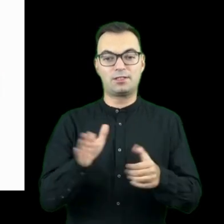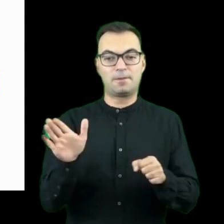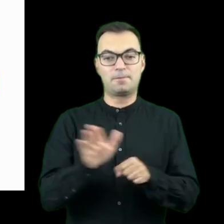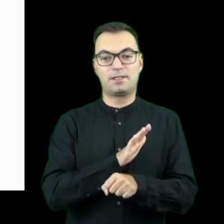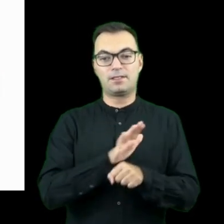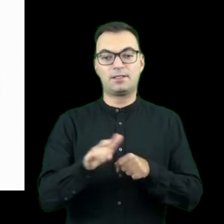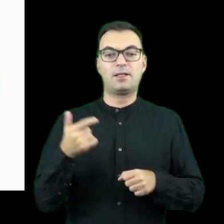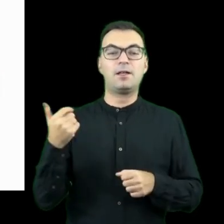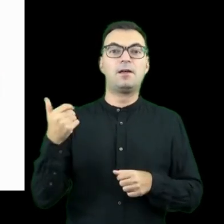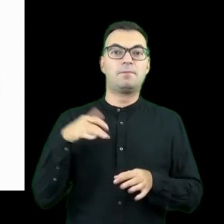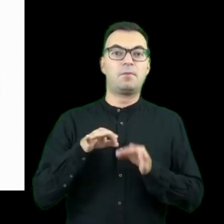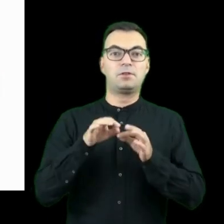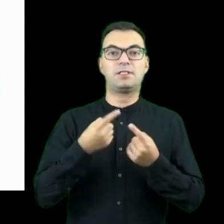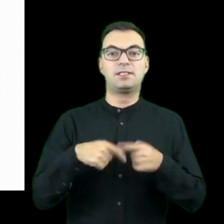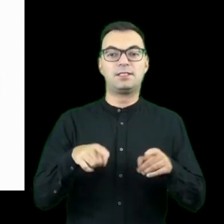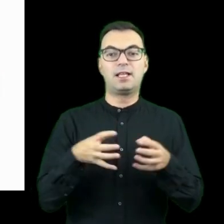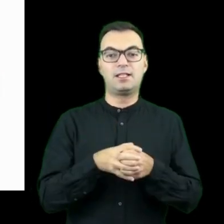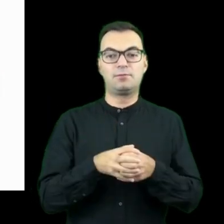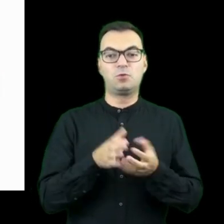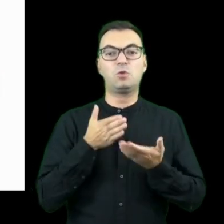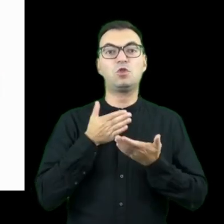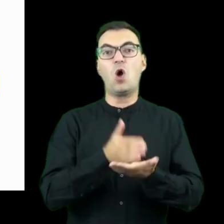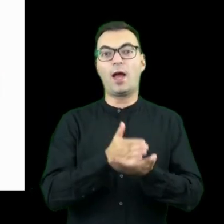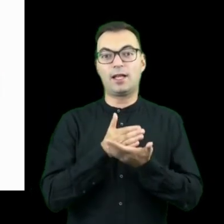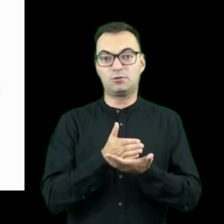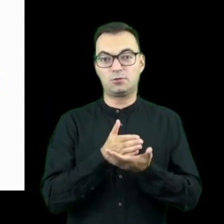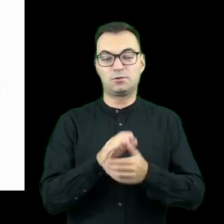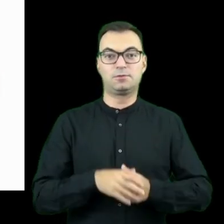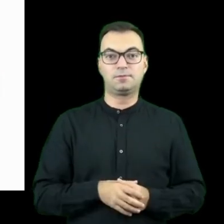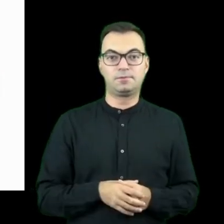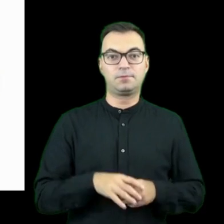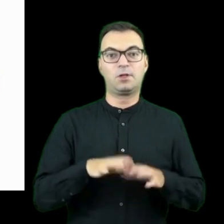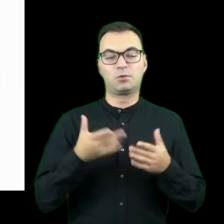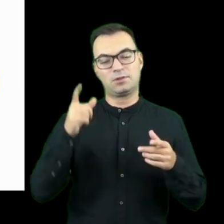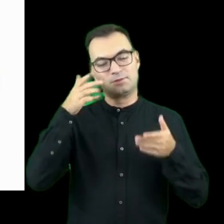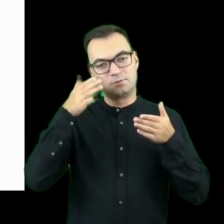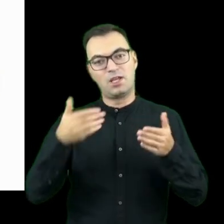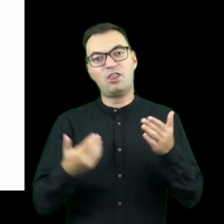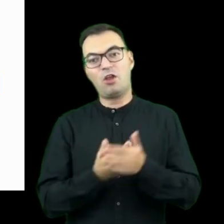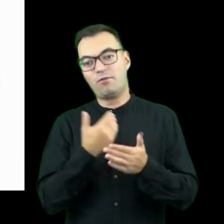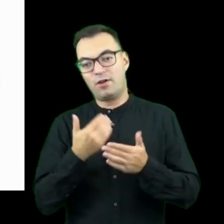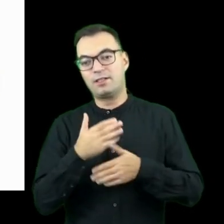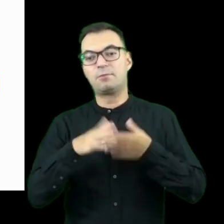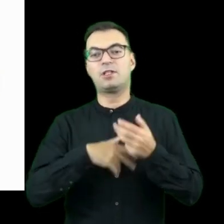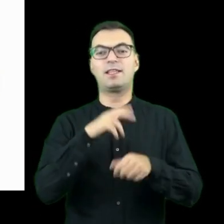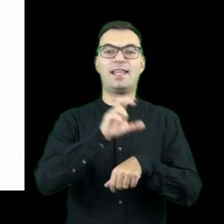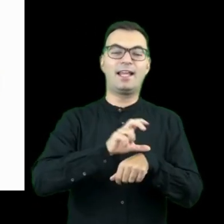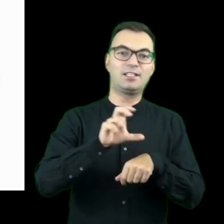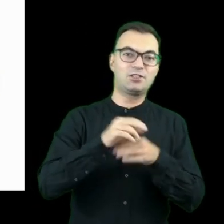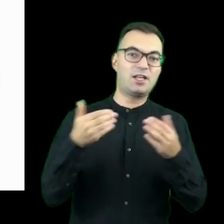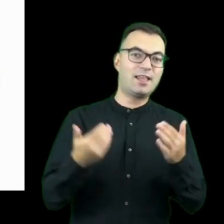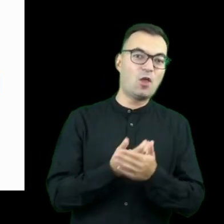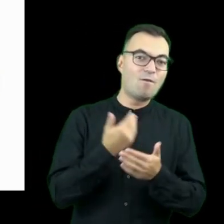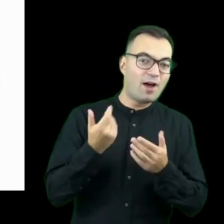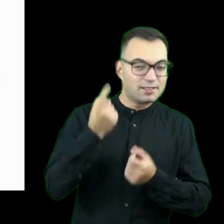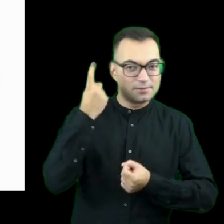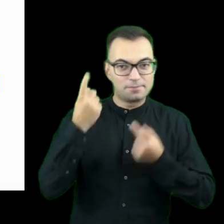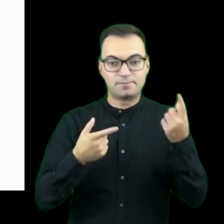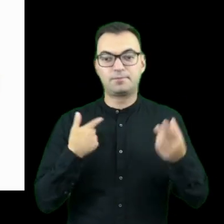w których prowadziłem zespół doradców zajmujących się innowacjami. Potem skupiłem się na innowacjach technicznych, prowadziłem też